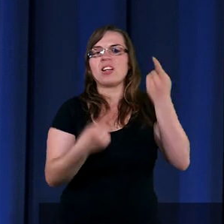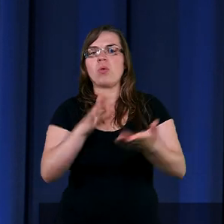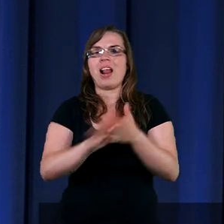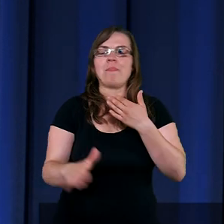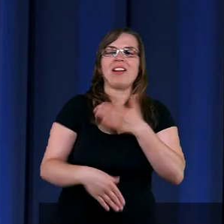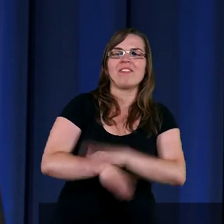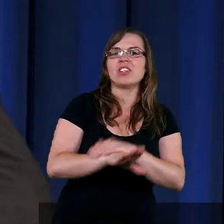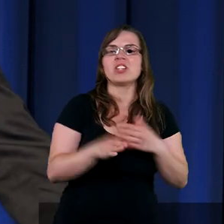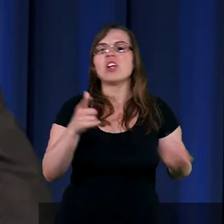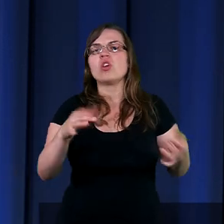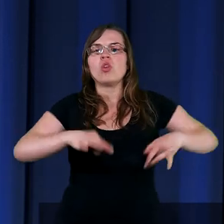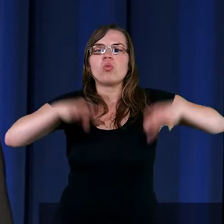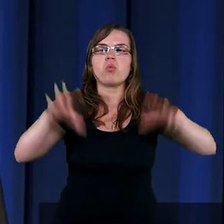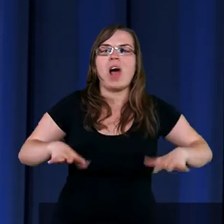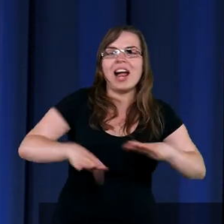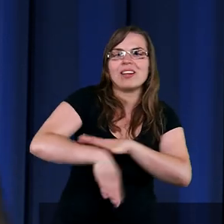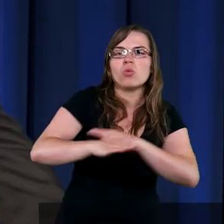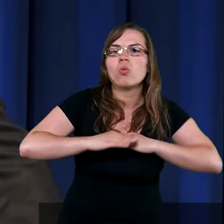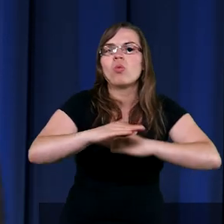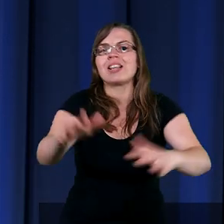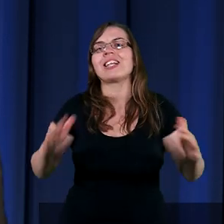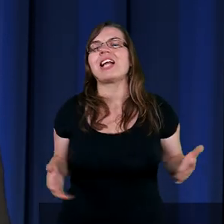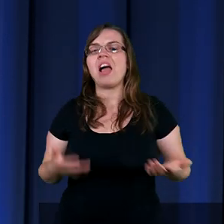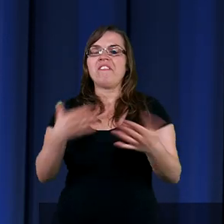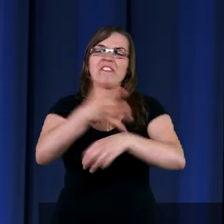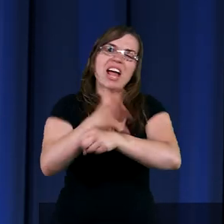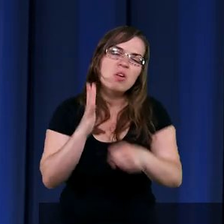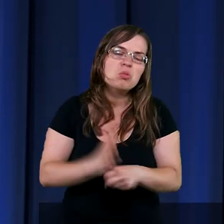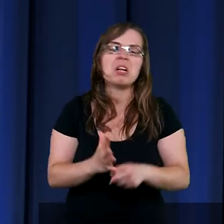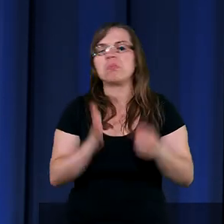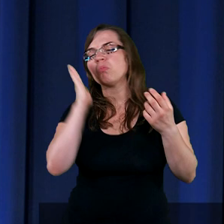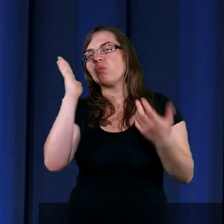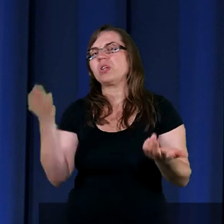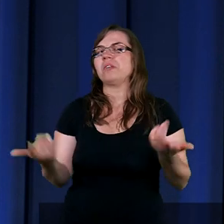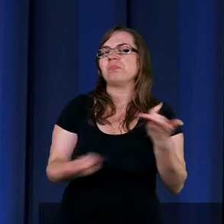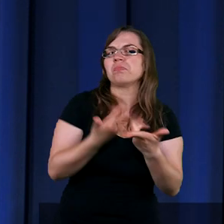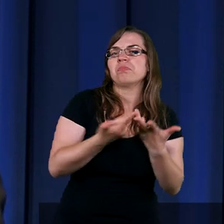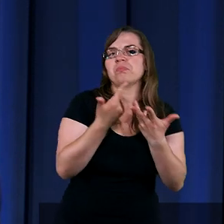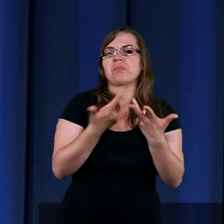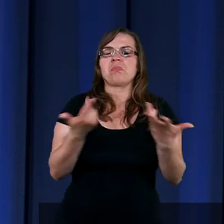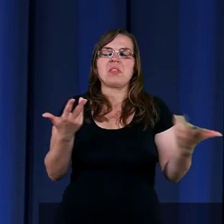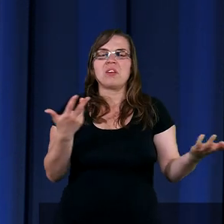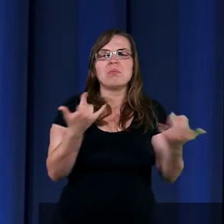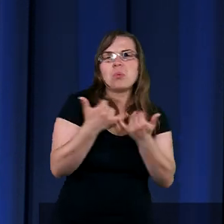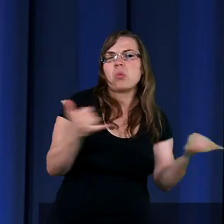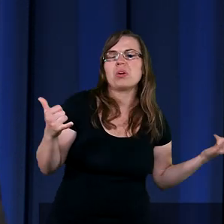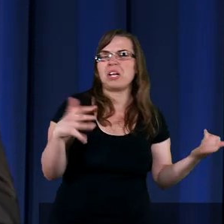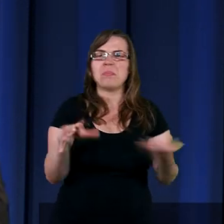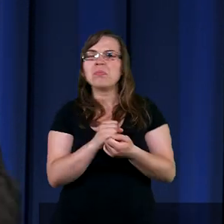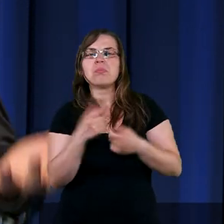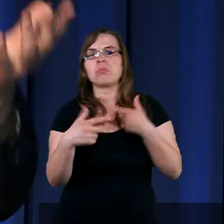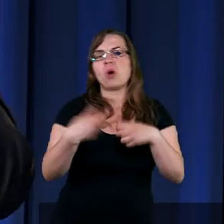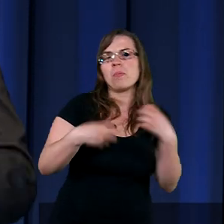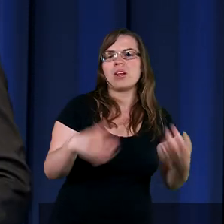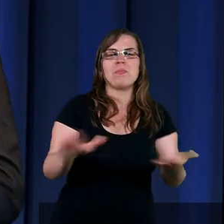Sucha studnia, później więzienie, później, później, no, służba, a później,